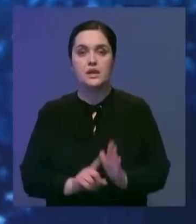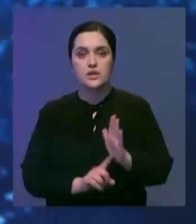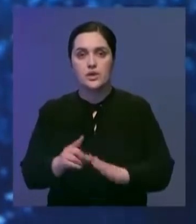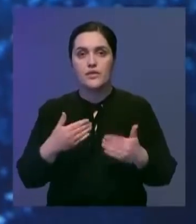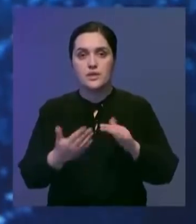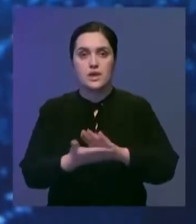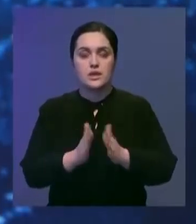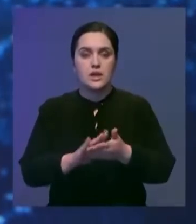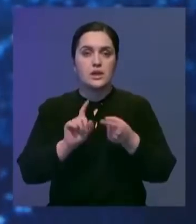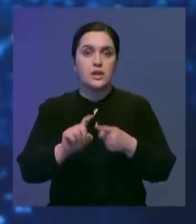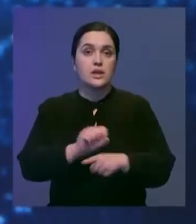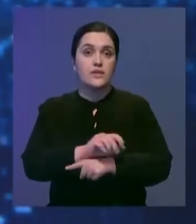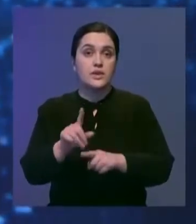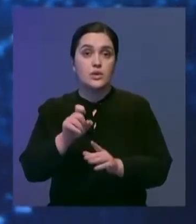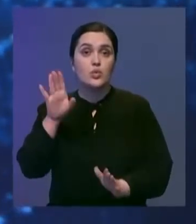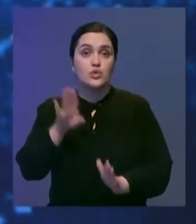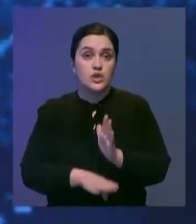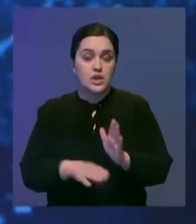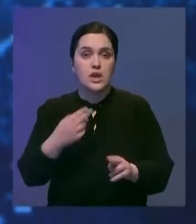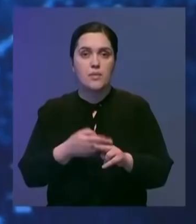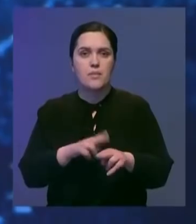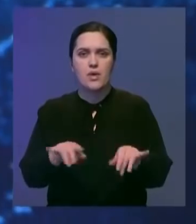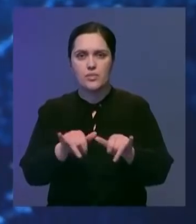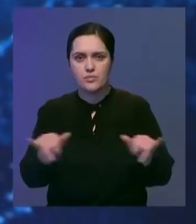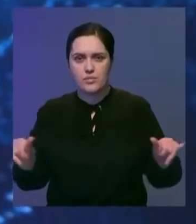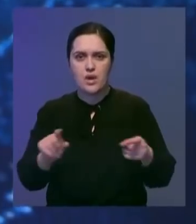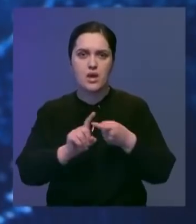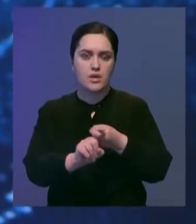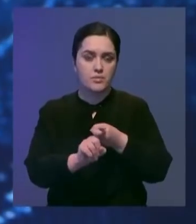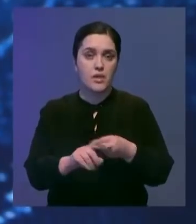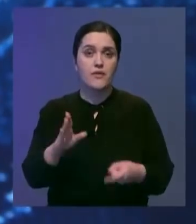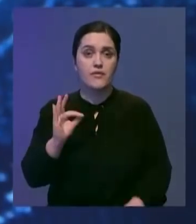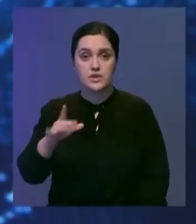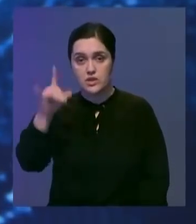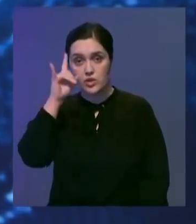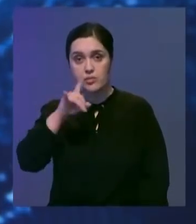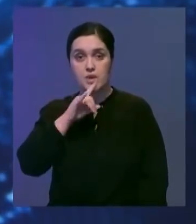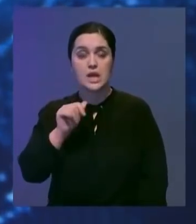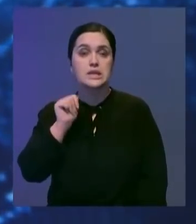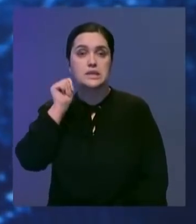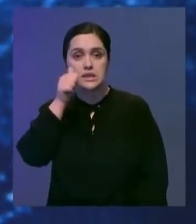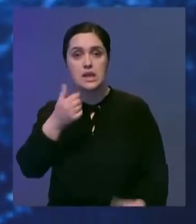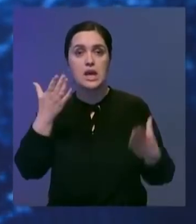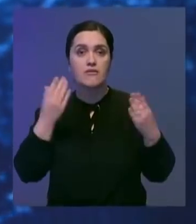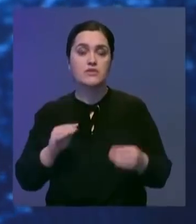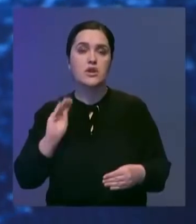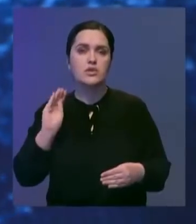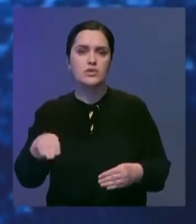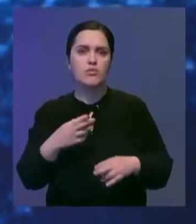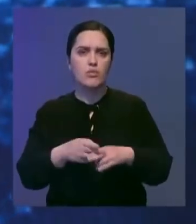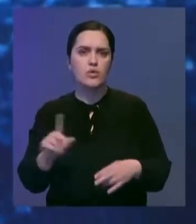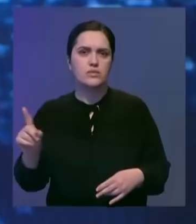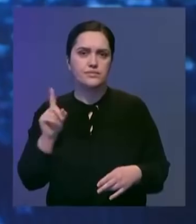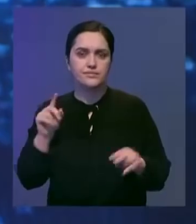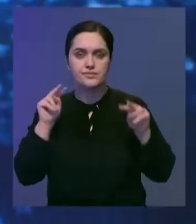выпуск. Ситуации по коронавирусу. Из-за ухудшения эпидситуации и роста числа инфицированных в Восточном Казахстане с завтрашнего